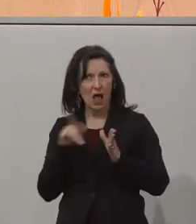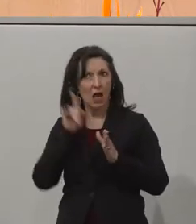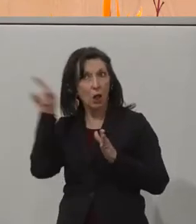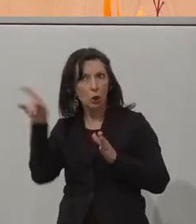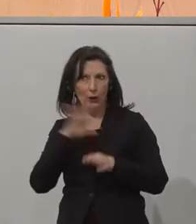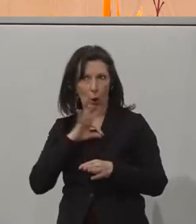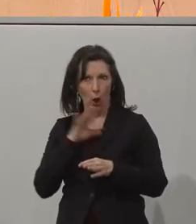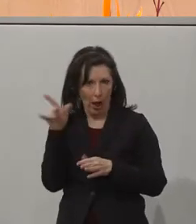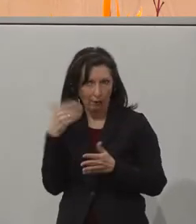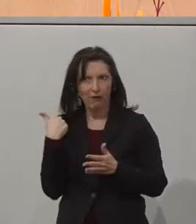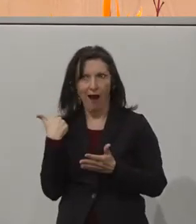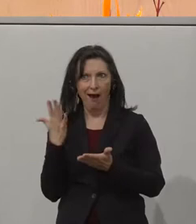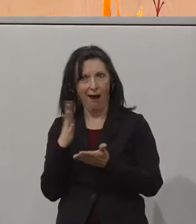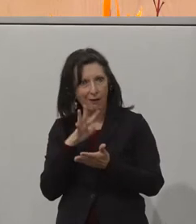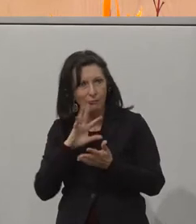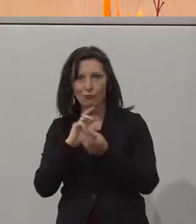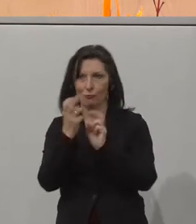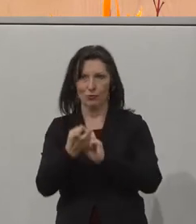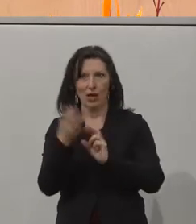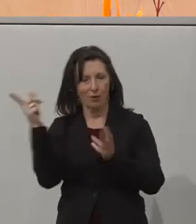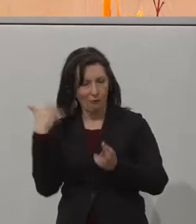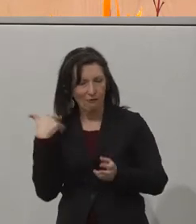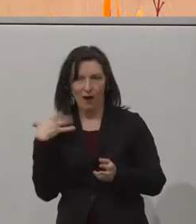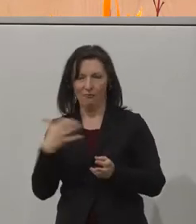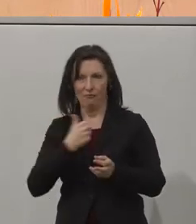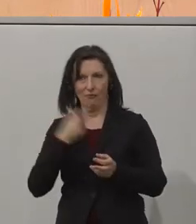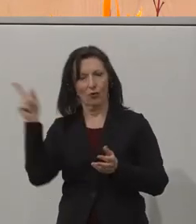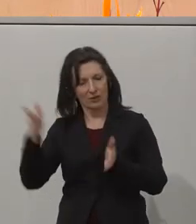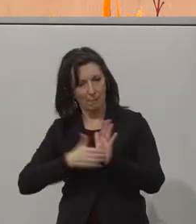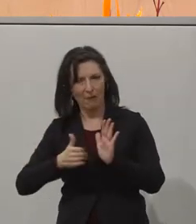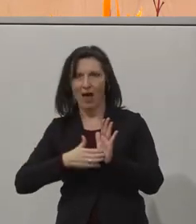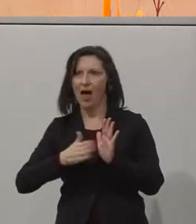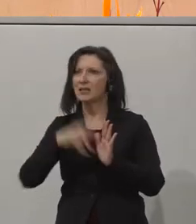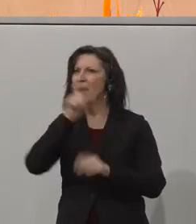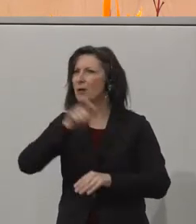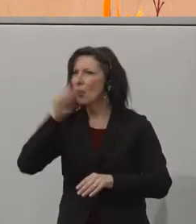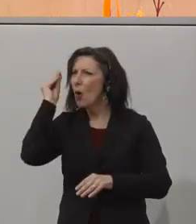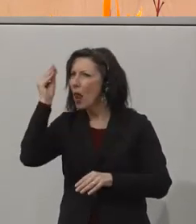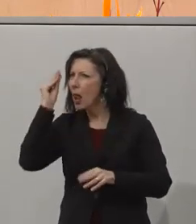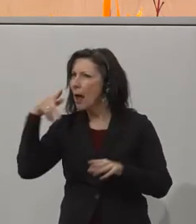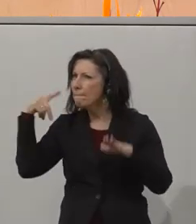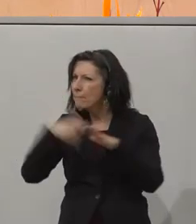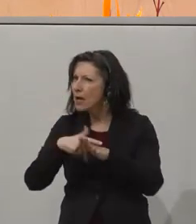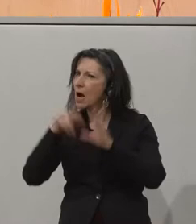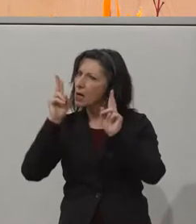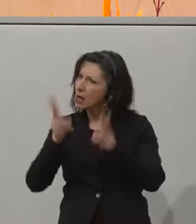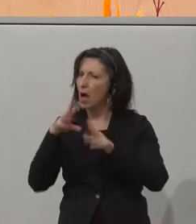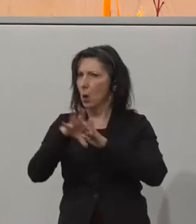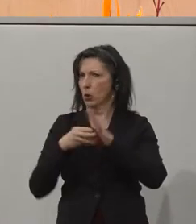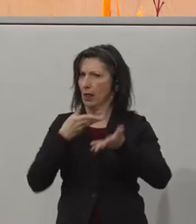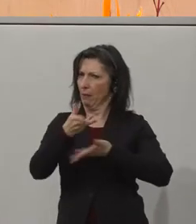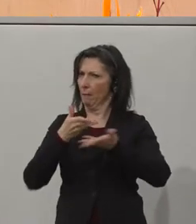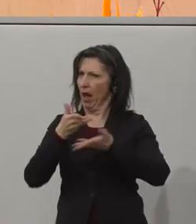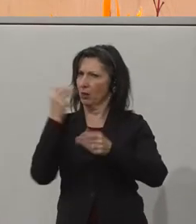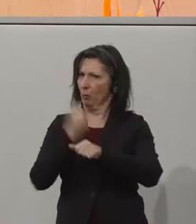umgesetzt und haben gezeigt, dass man Menschen mit Lernschwierigkeiten in diese Branche der Unternehmensberatung hineinbringen kann und inkludieren kann.